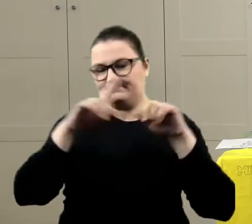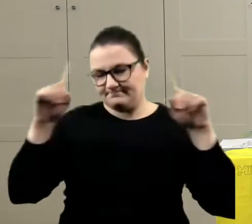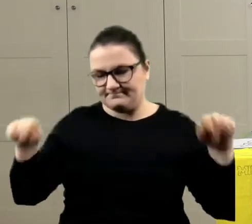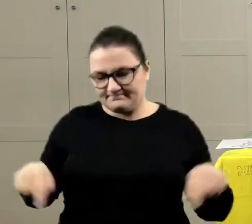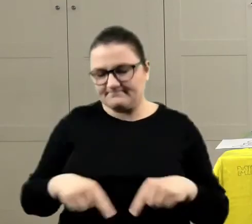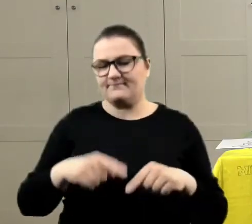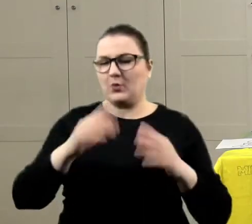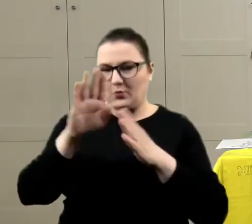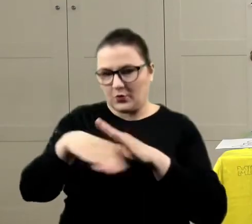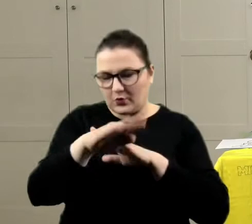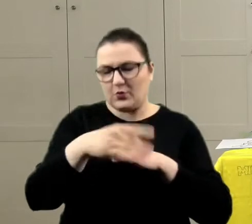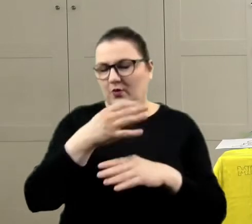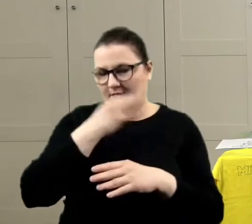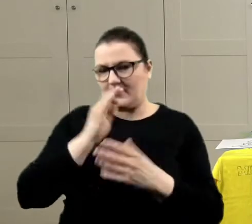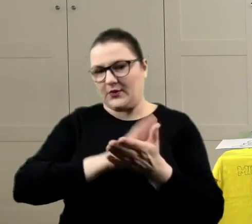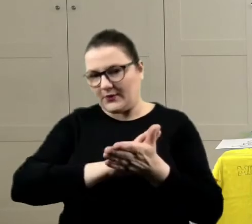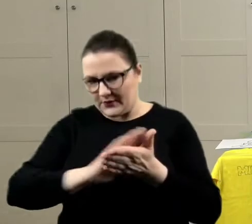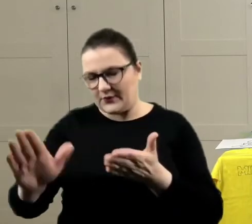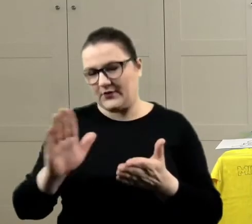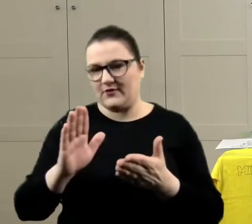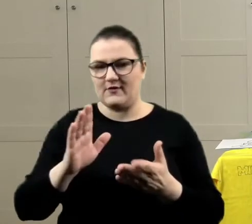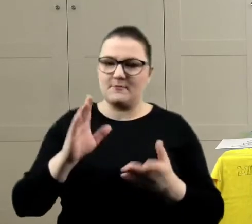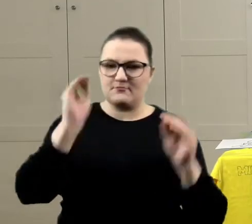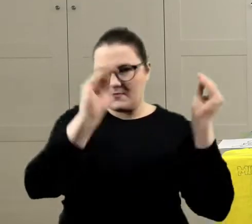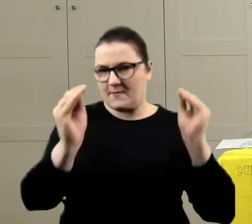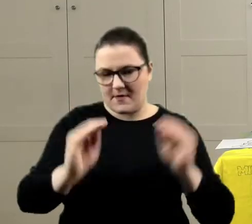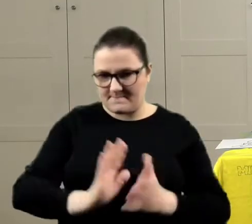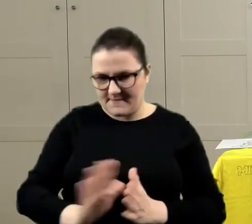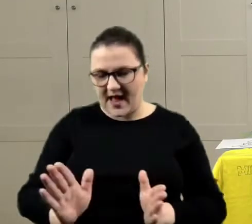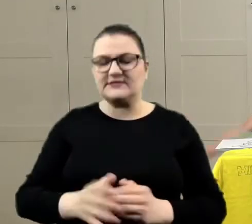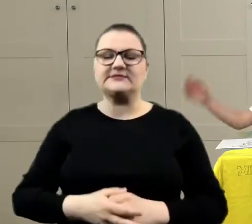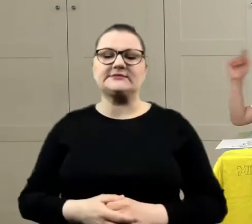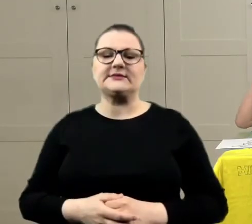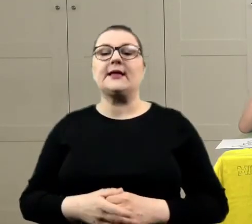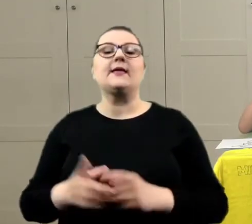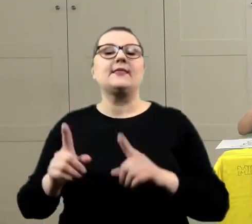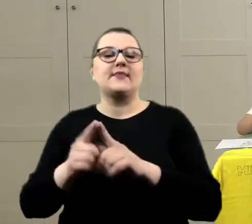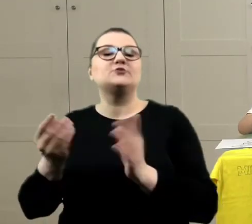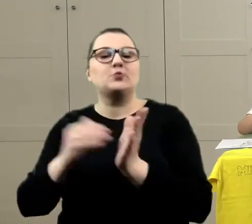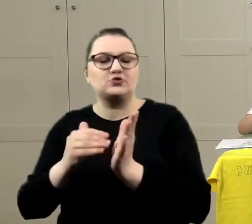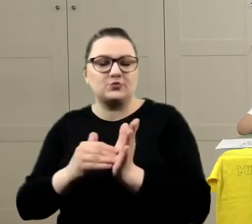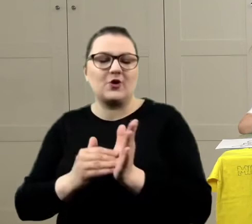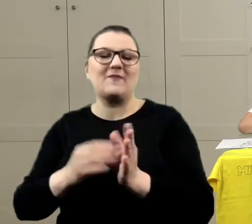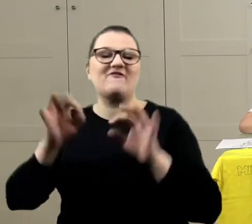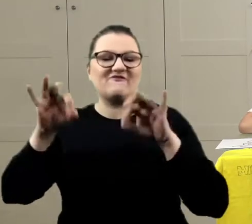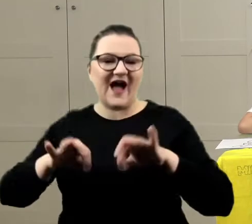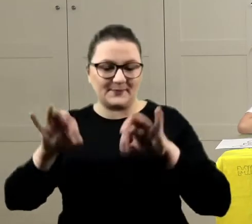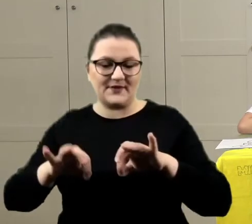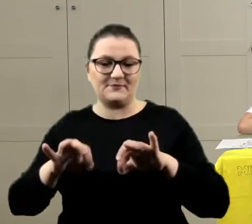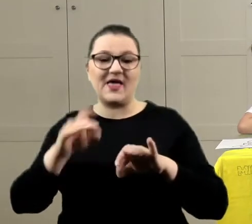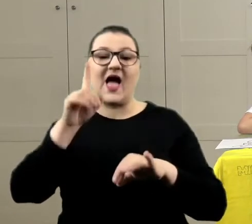gładka, bez żadnych, tak jak mówiłam, wzorów. Do tego oczywiście potrzebujemy farby, farby do